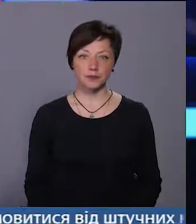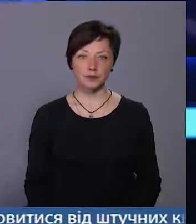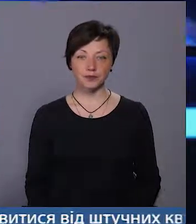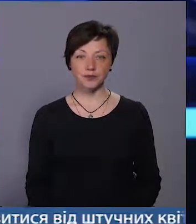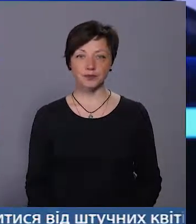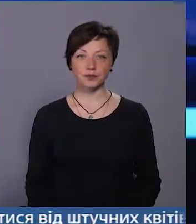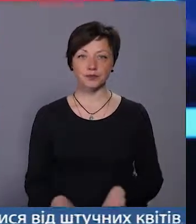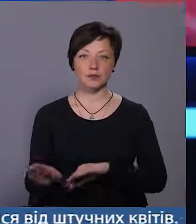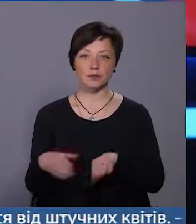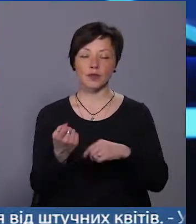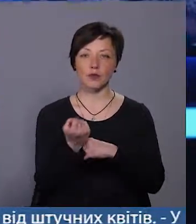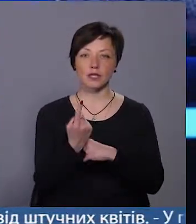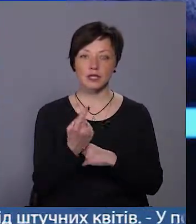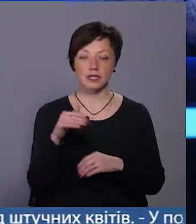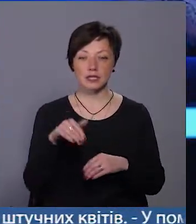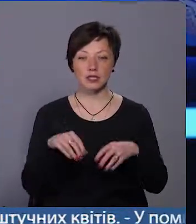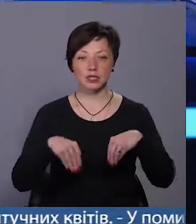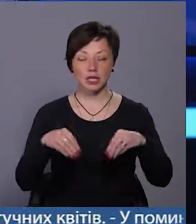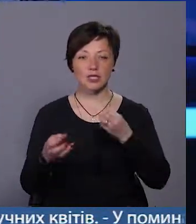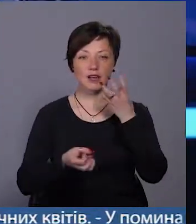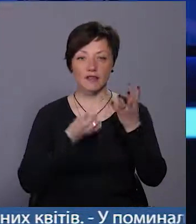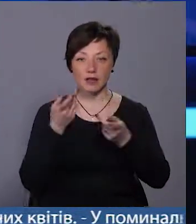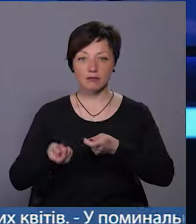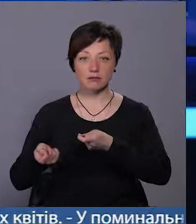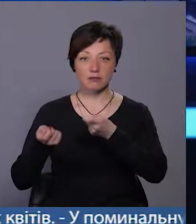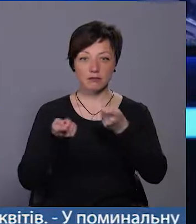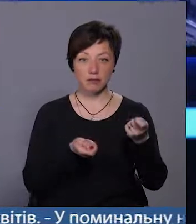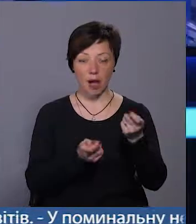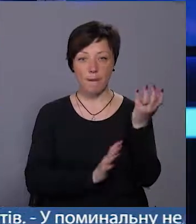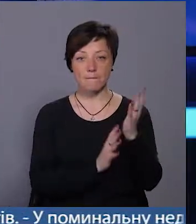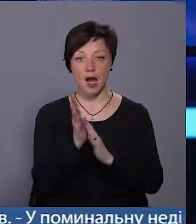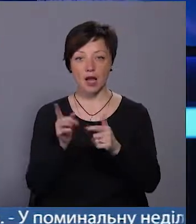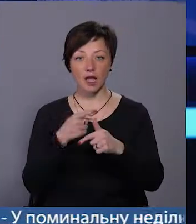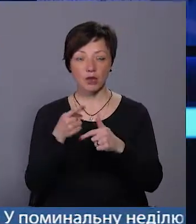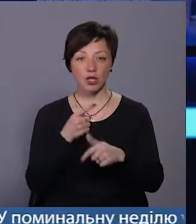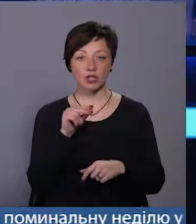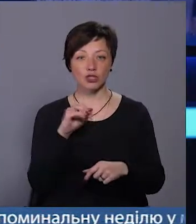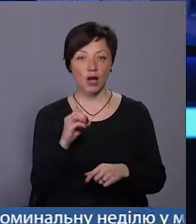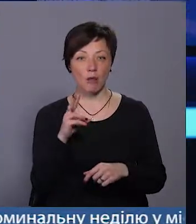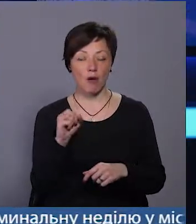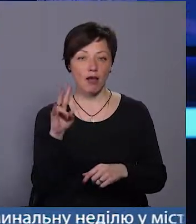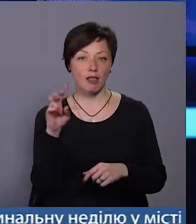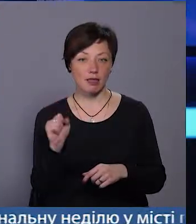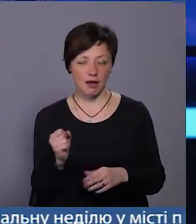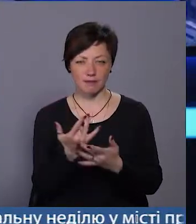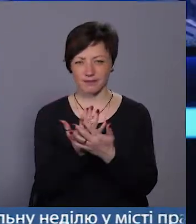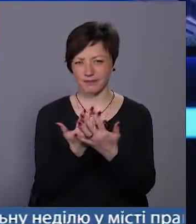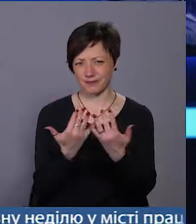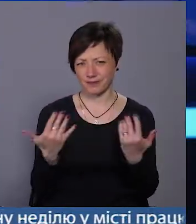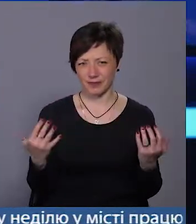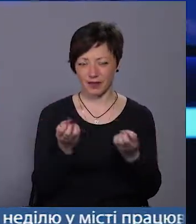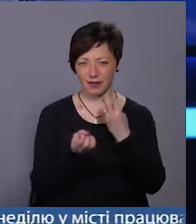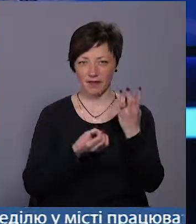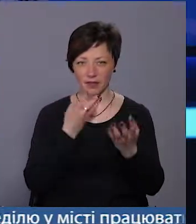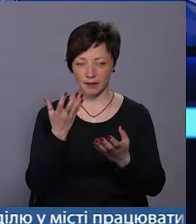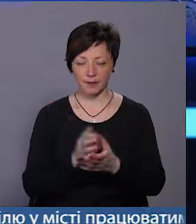11 тисяч саджанців квітів доставили у парк імені Чекмана. Це, зокрема, бегонія, петунія, агератум